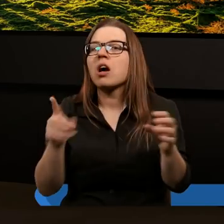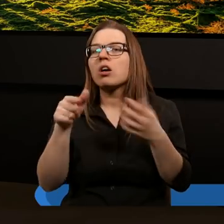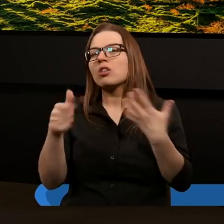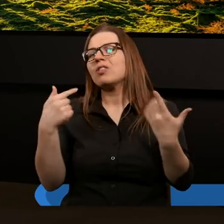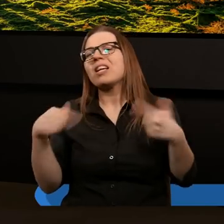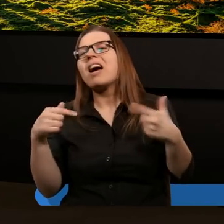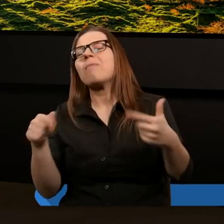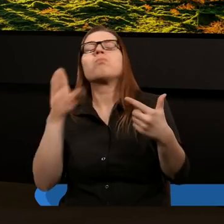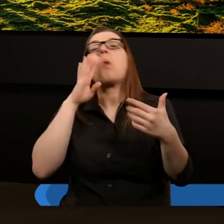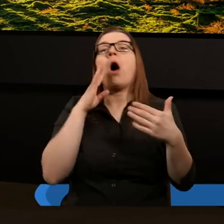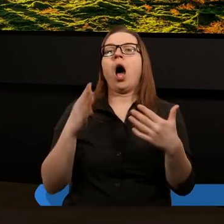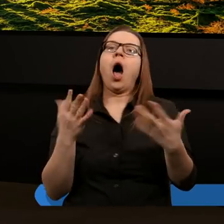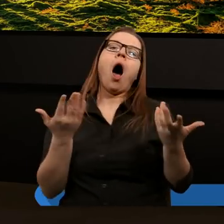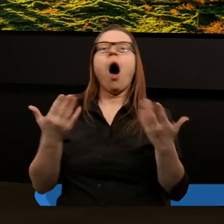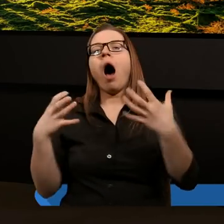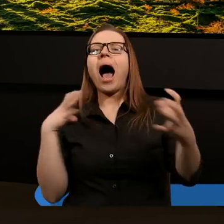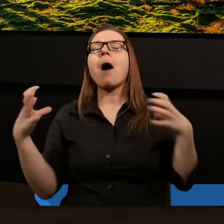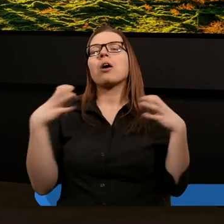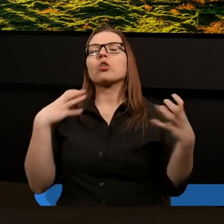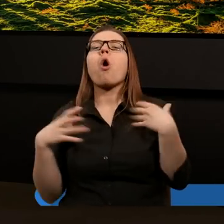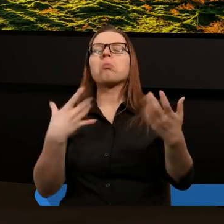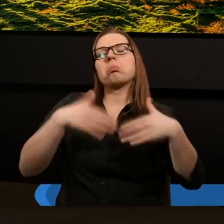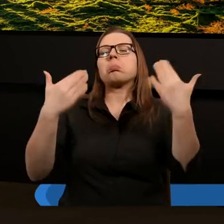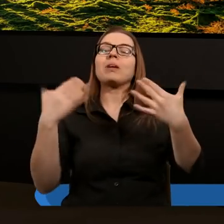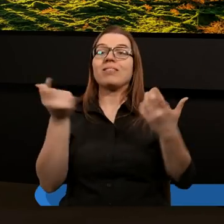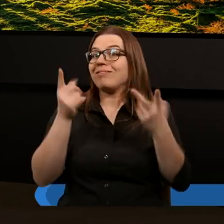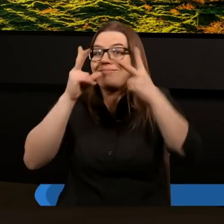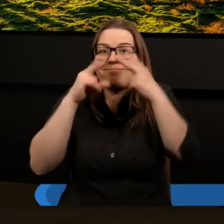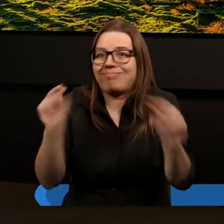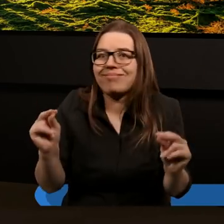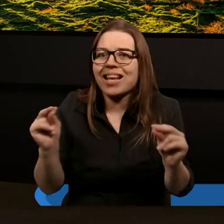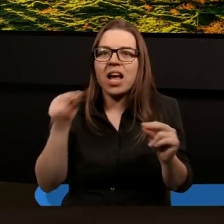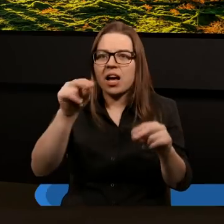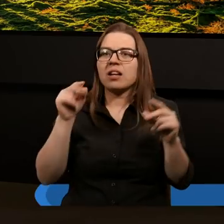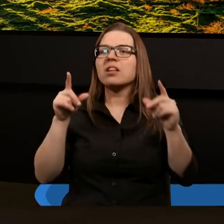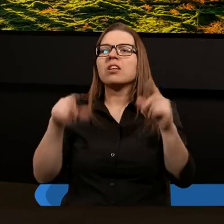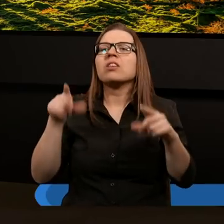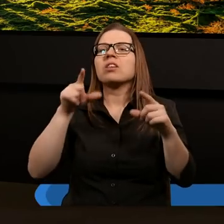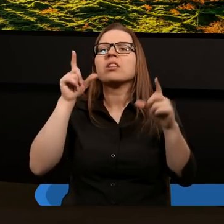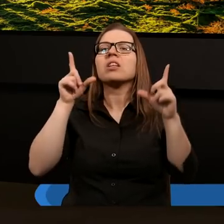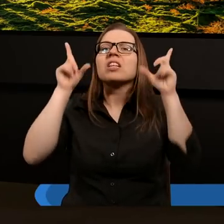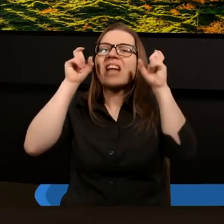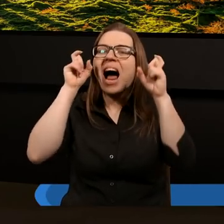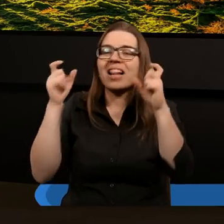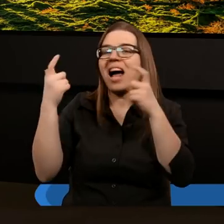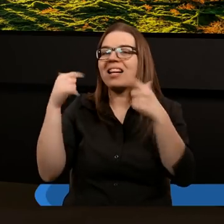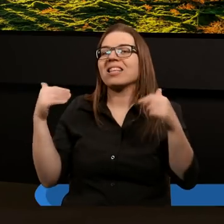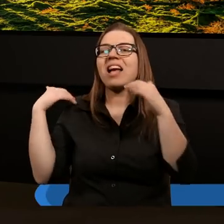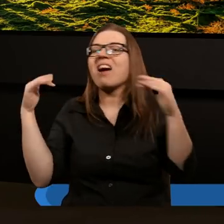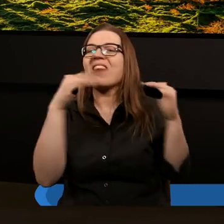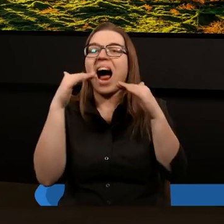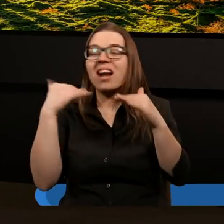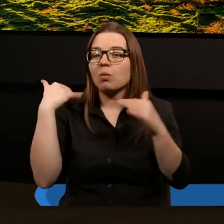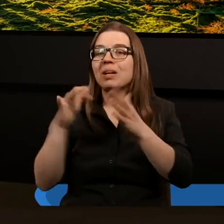na niby, to nie był teatr. Szatan nigdy nie walczyłby z Chrystusem, gdyby nie miał